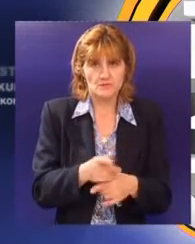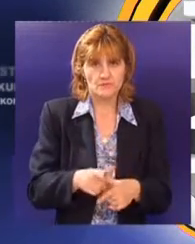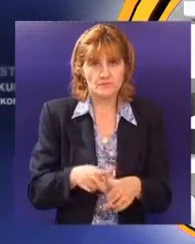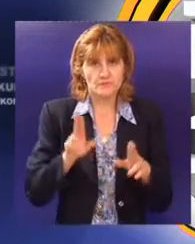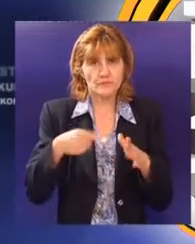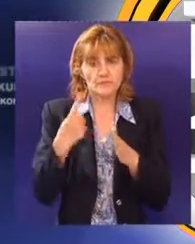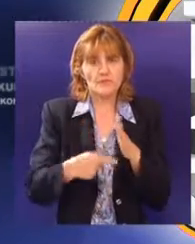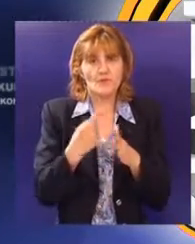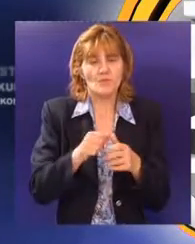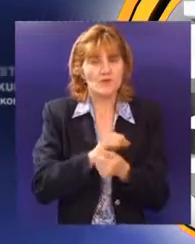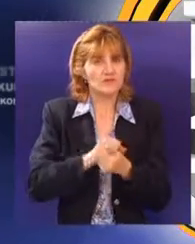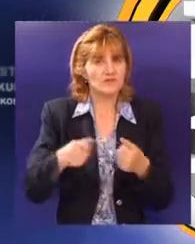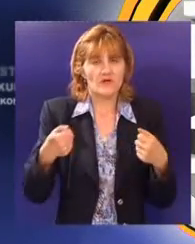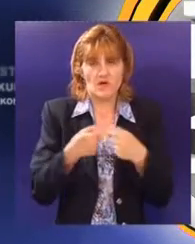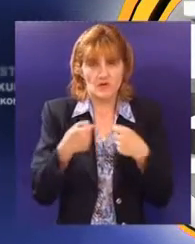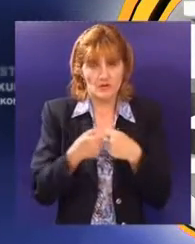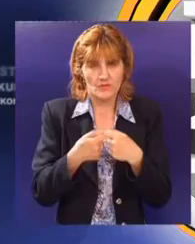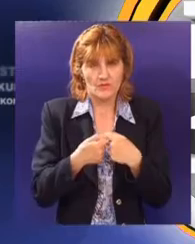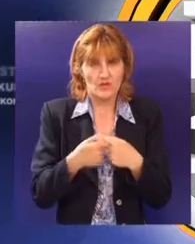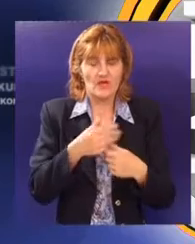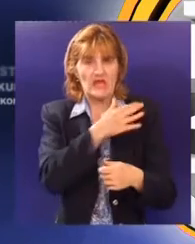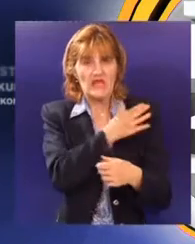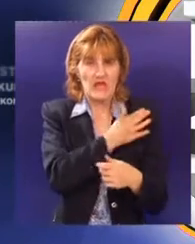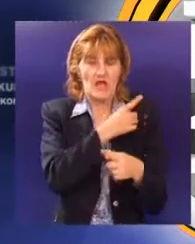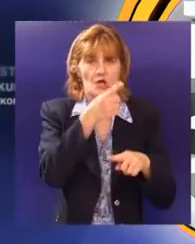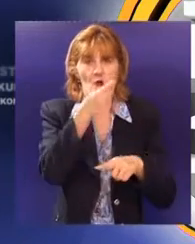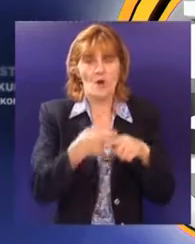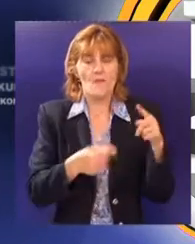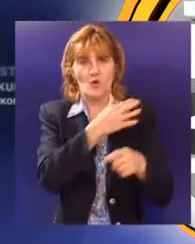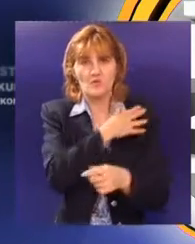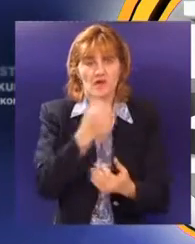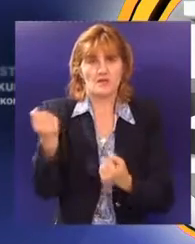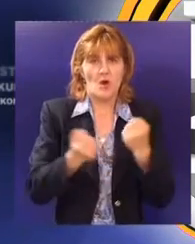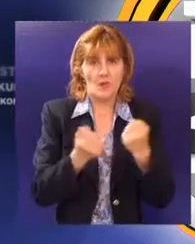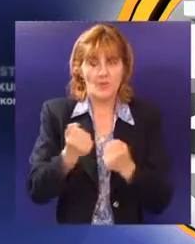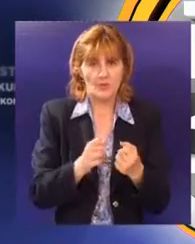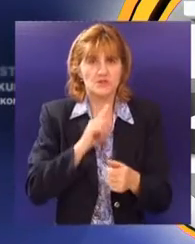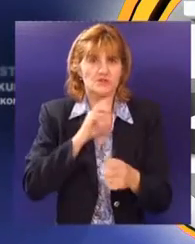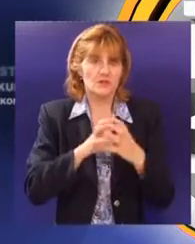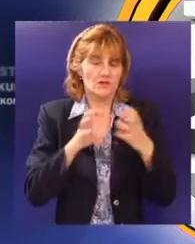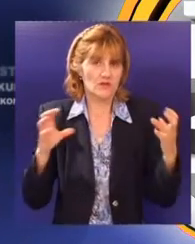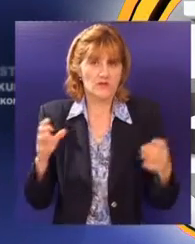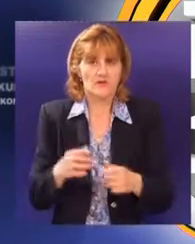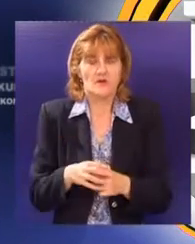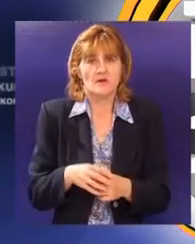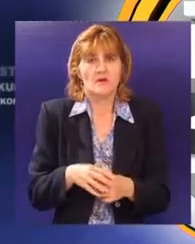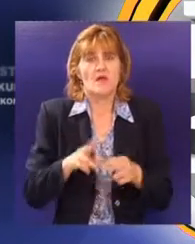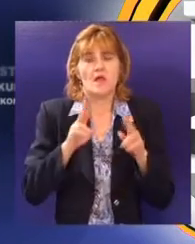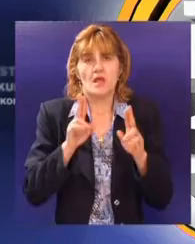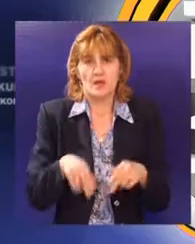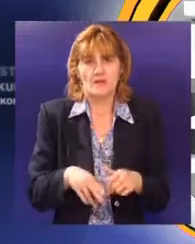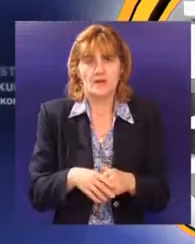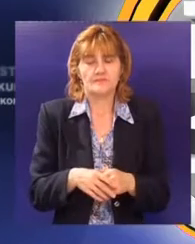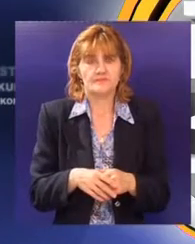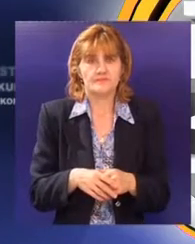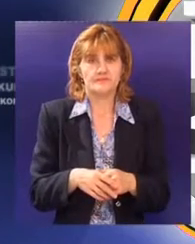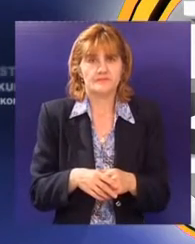guma svih vrsta tipova teretnog, poluteretnog, putničnog, dampersnog i tako dalje programa. Imate